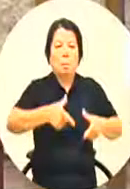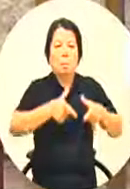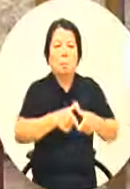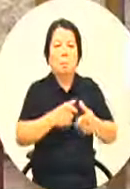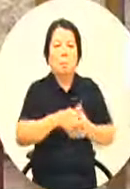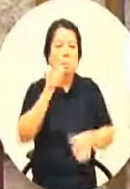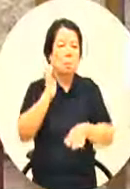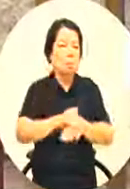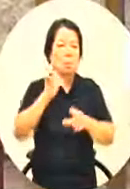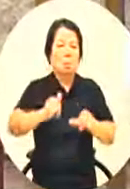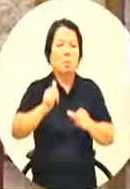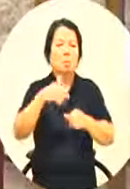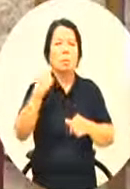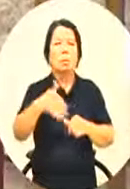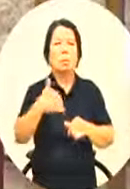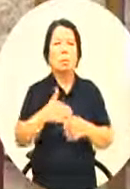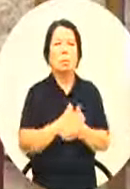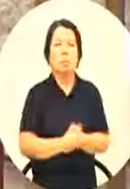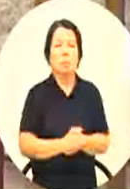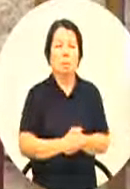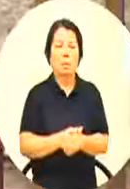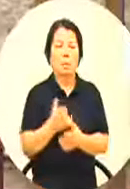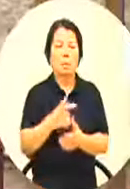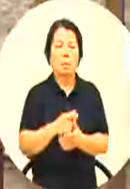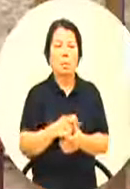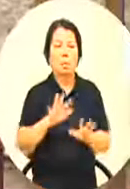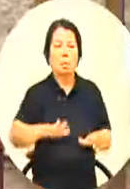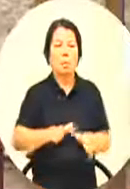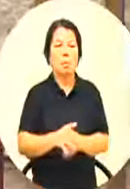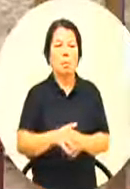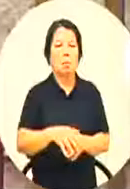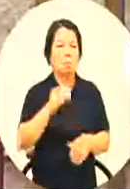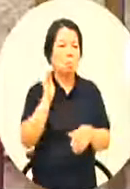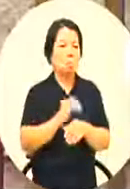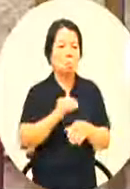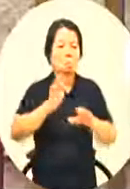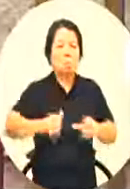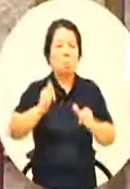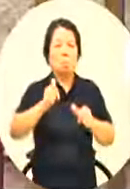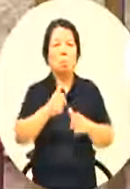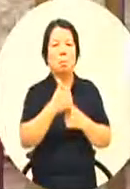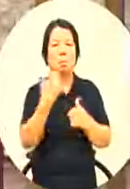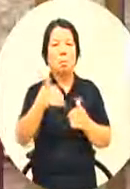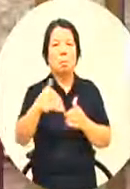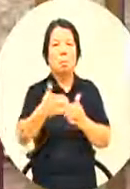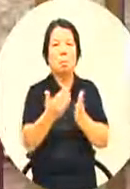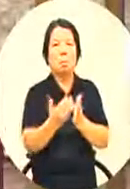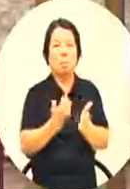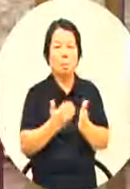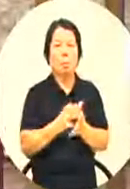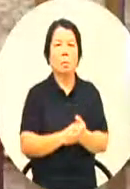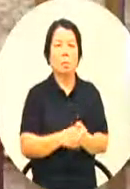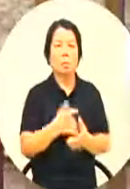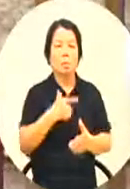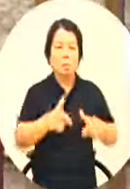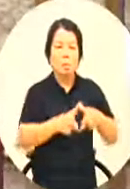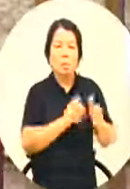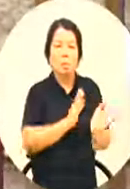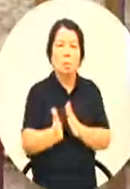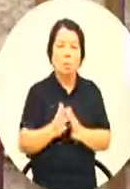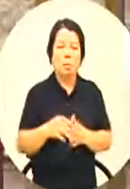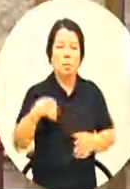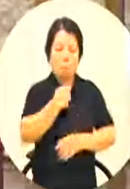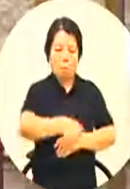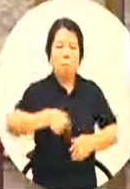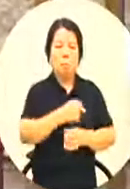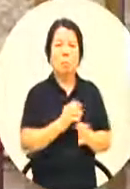所以他就把说这么小身心还没有成熟所以希望说他在身心各方面心理层面跟生理层